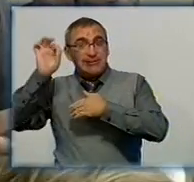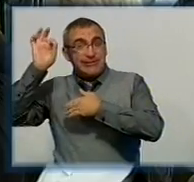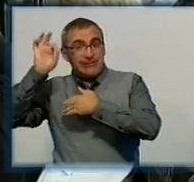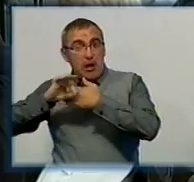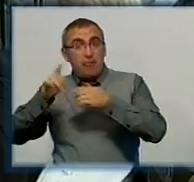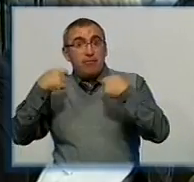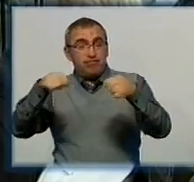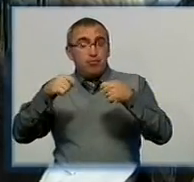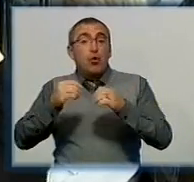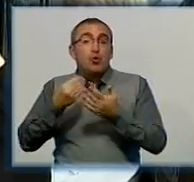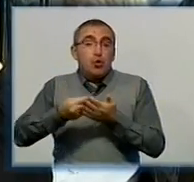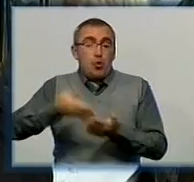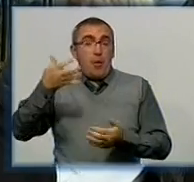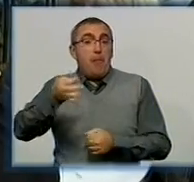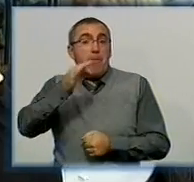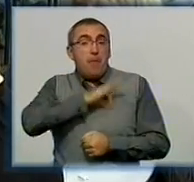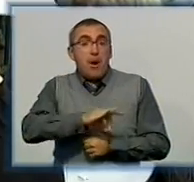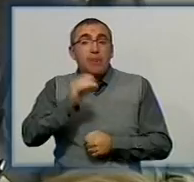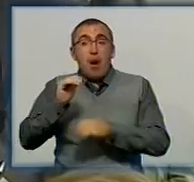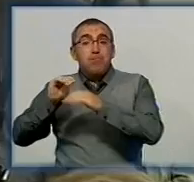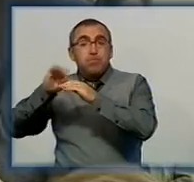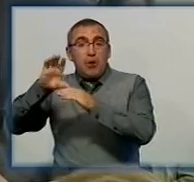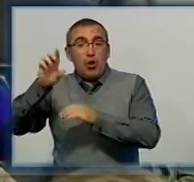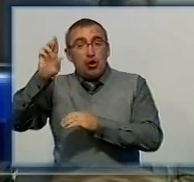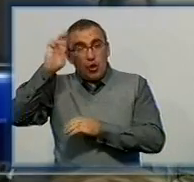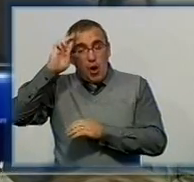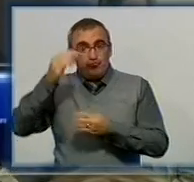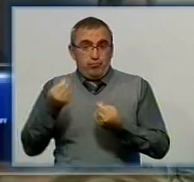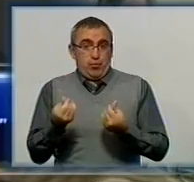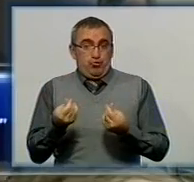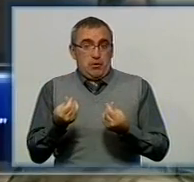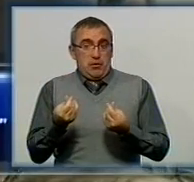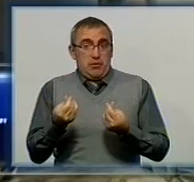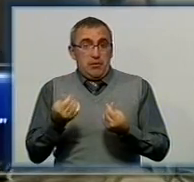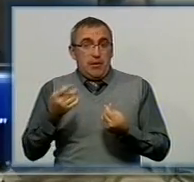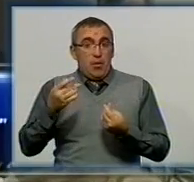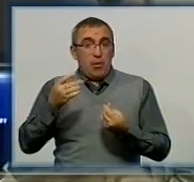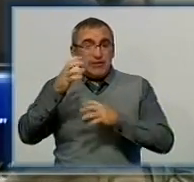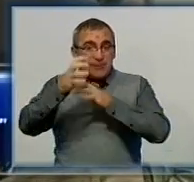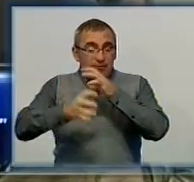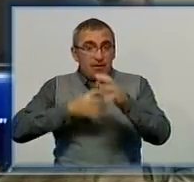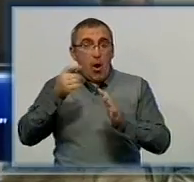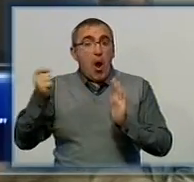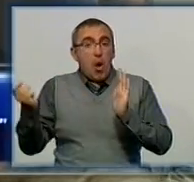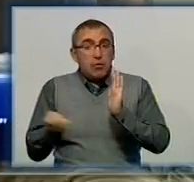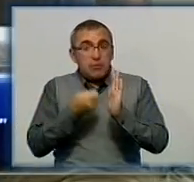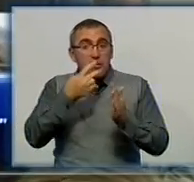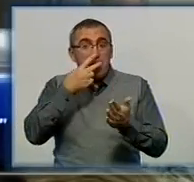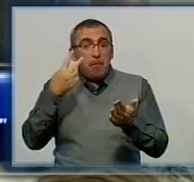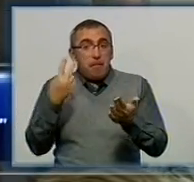дорожчі. До того ж, каже, прибуток наповнить держбюджет. Згідно всіх аукціонів, які є в світі, аукціон сам по собі